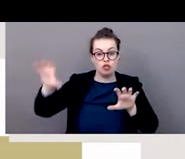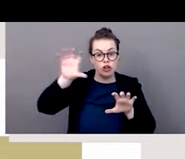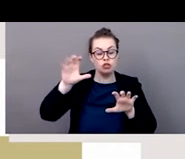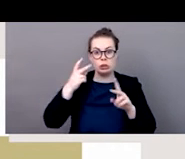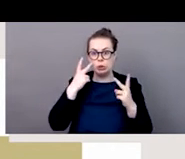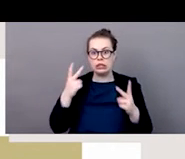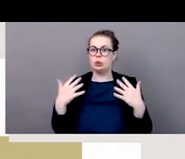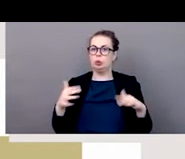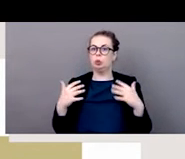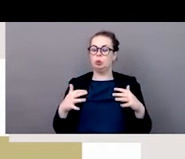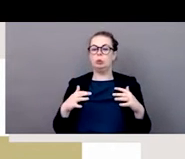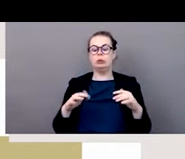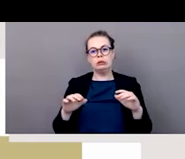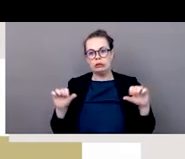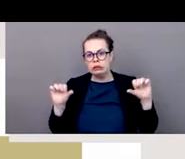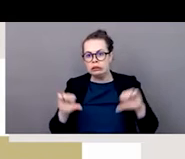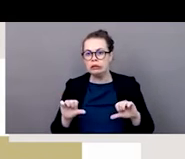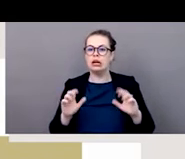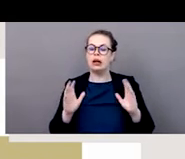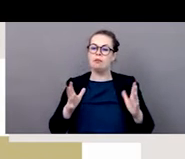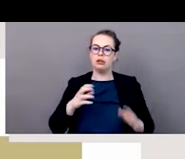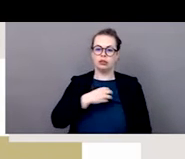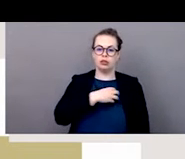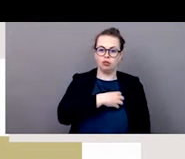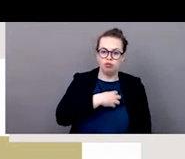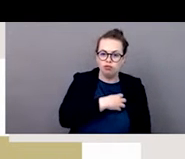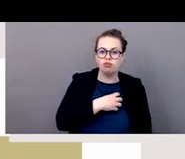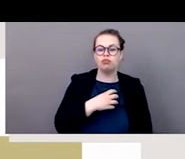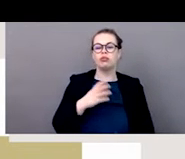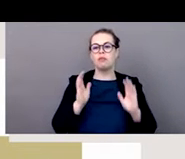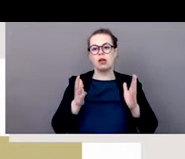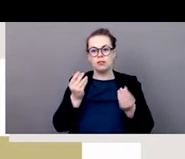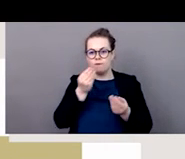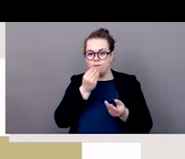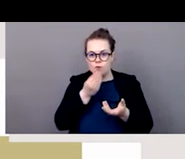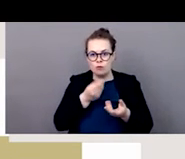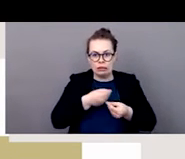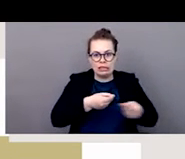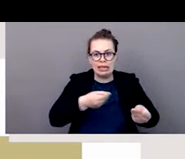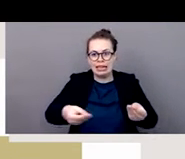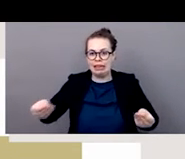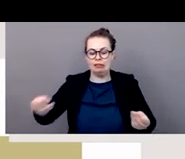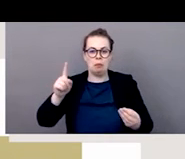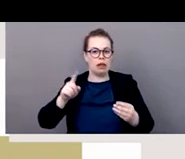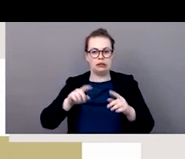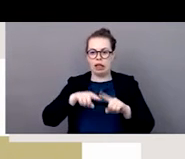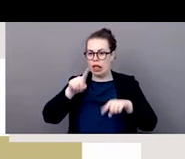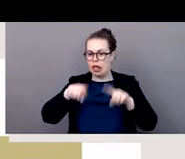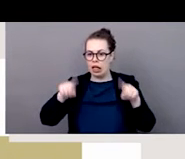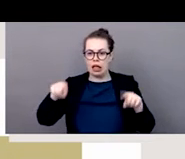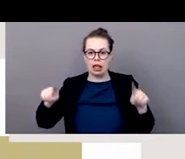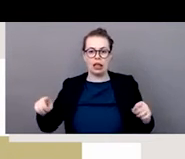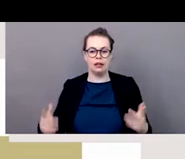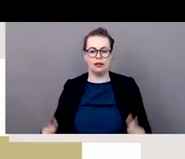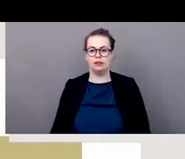d'autres organisations si bien que le syndicat d'autres mesures aussi ou d'autres problèmes relatifs à ces mesures